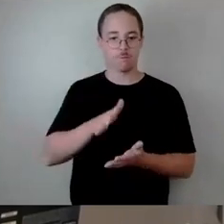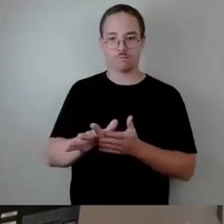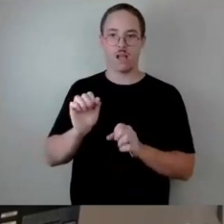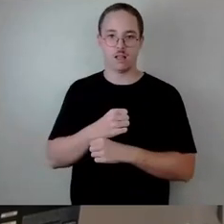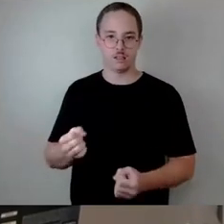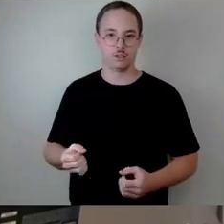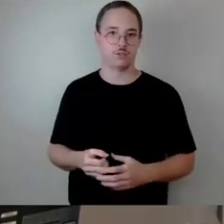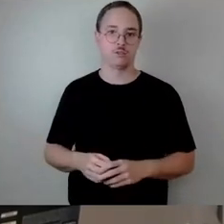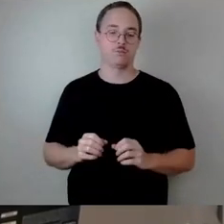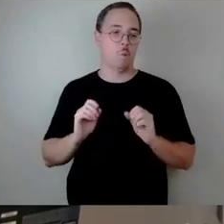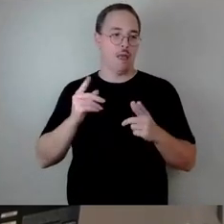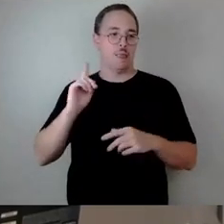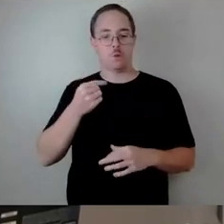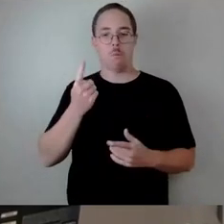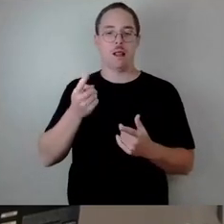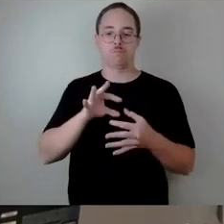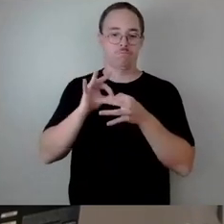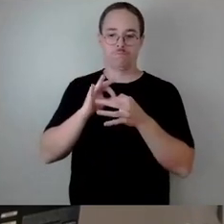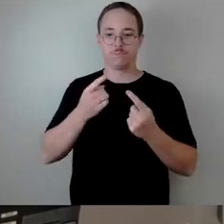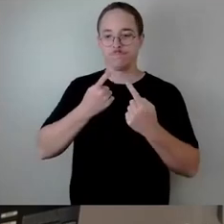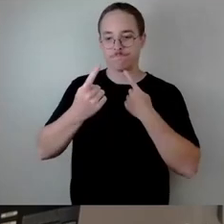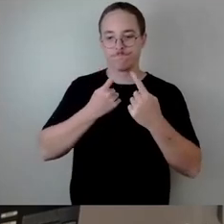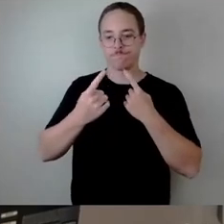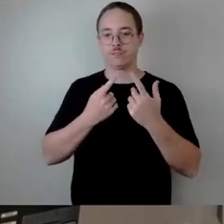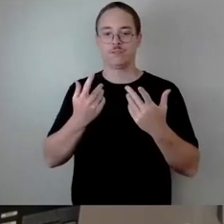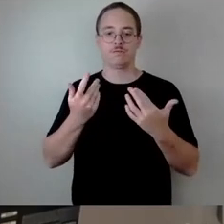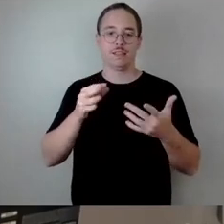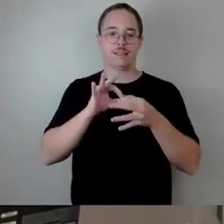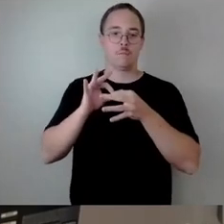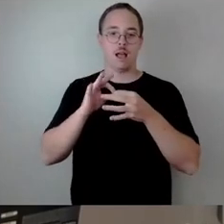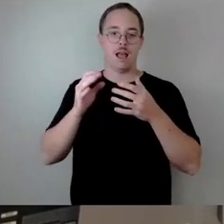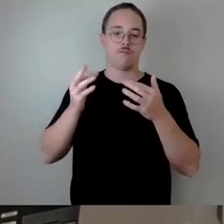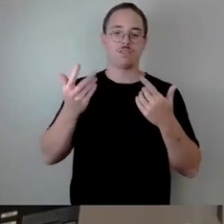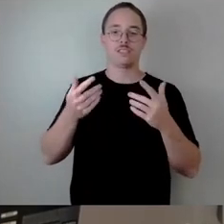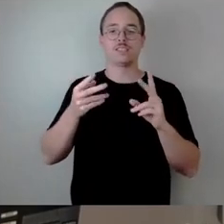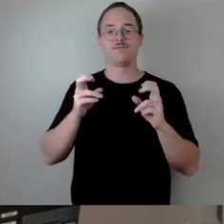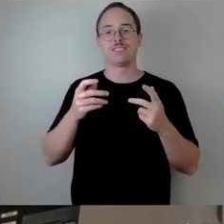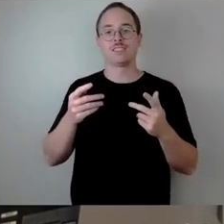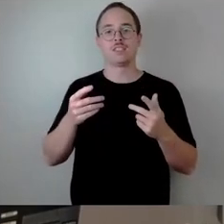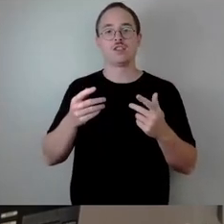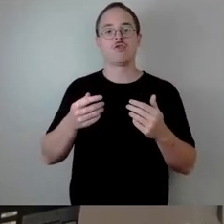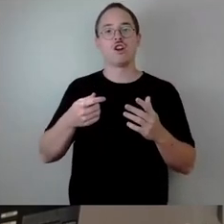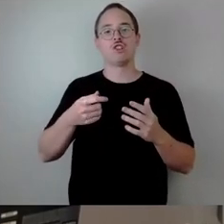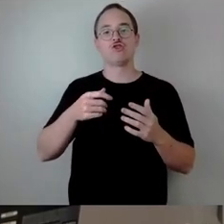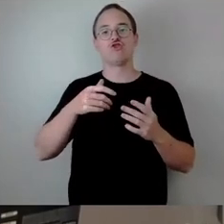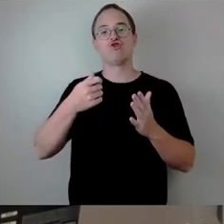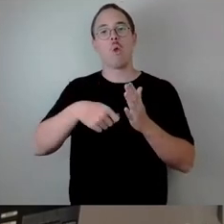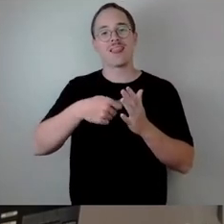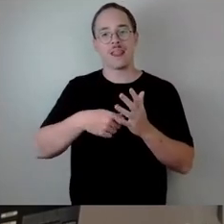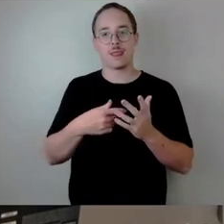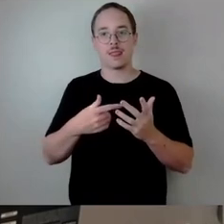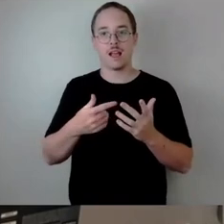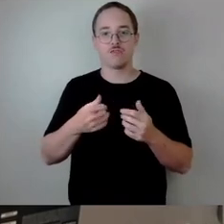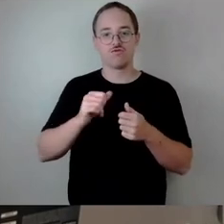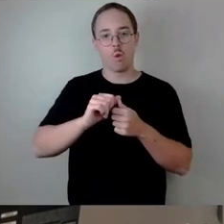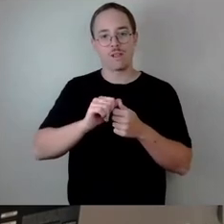Schuldenbremse, dann hat man auch Geld zur Verfügung, um neue Sachen zu machen und muss nicht die gesellschaftliche